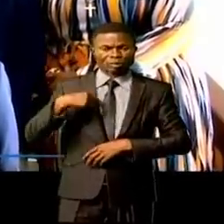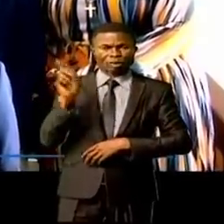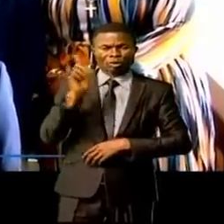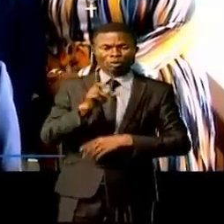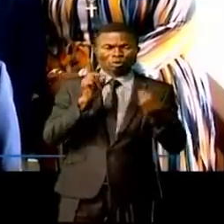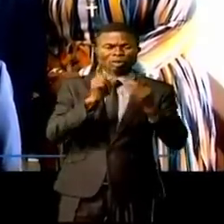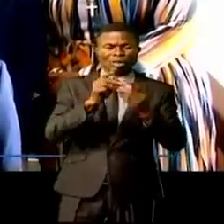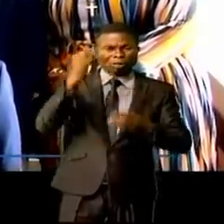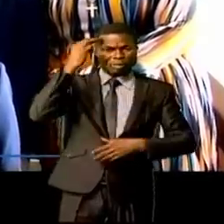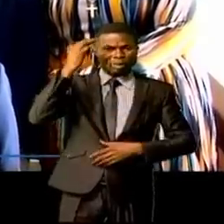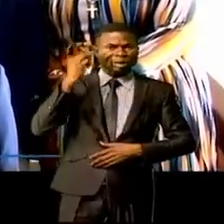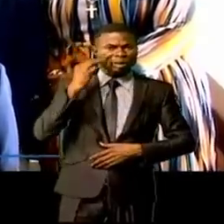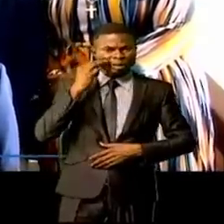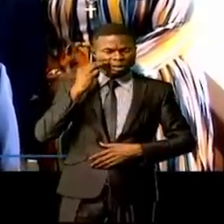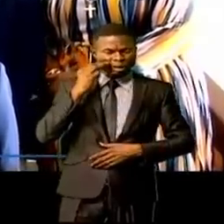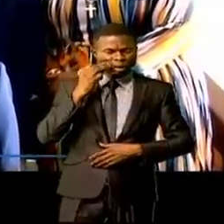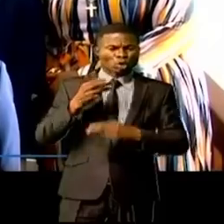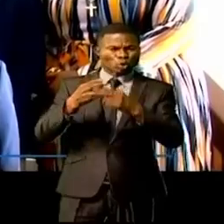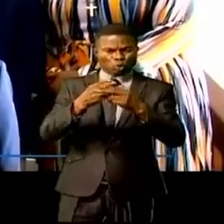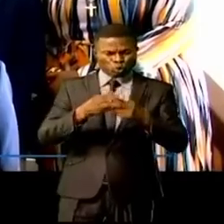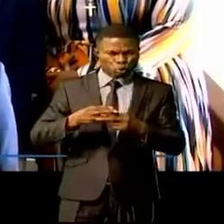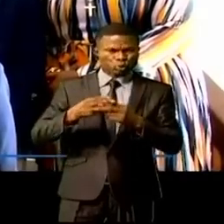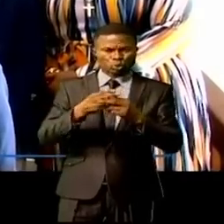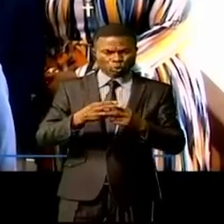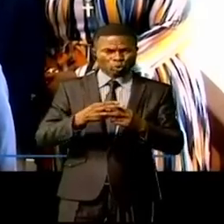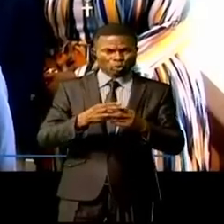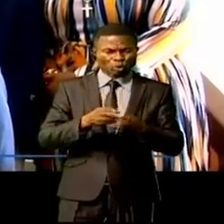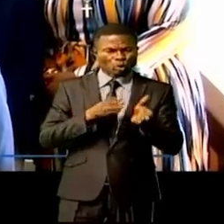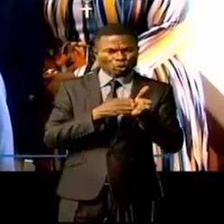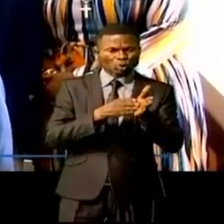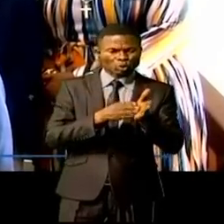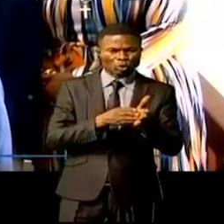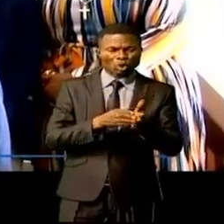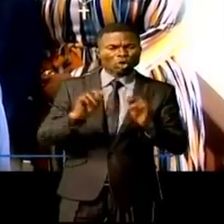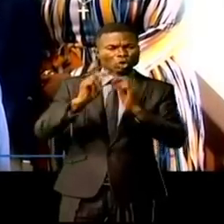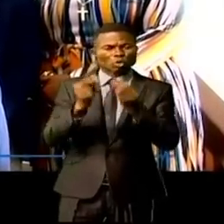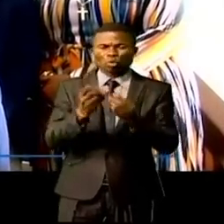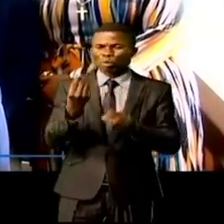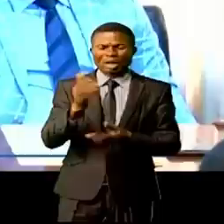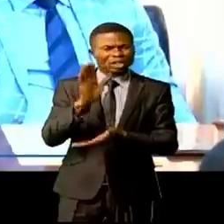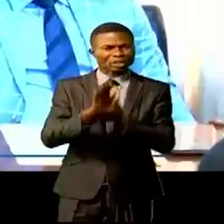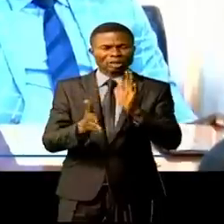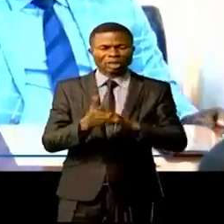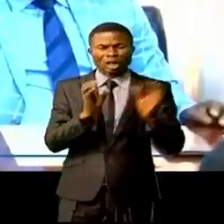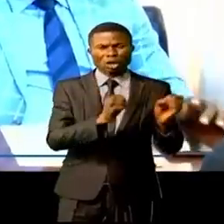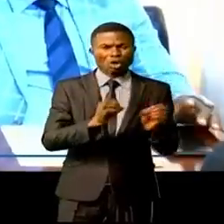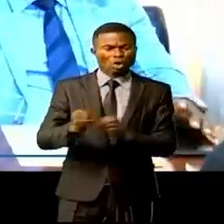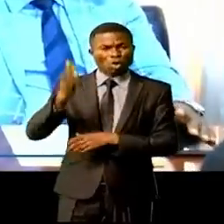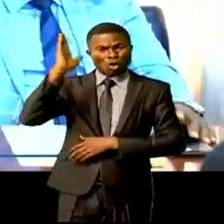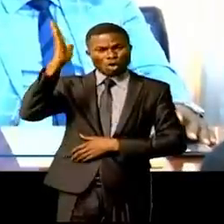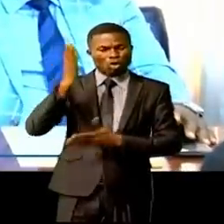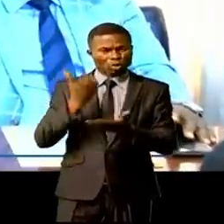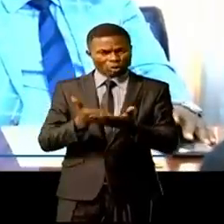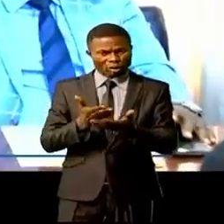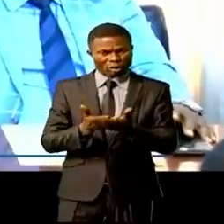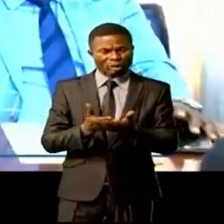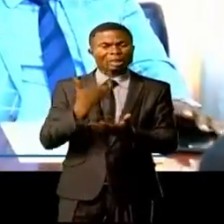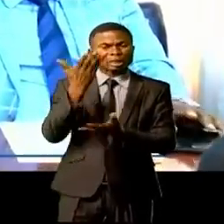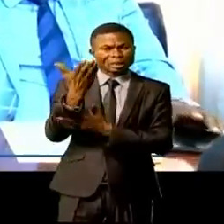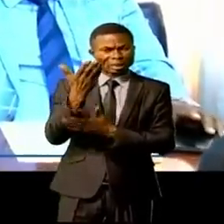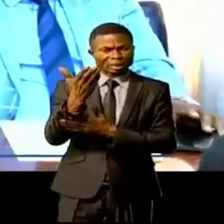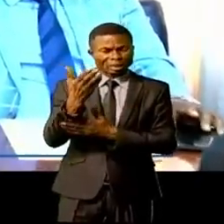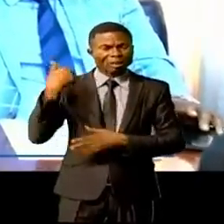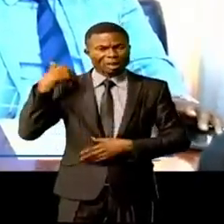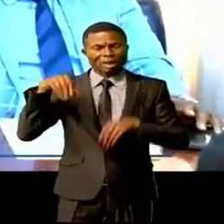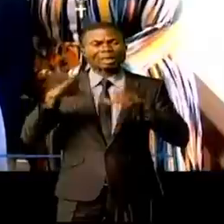ministre pour un suivi parce que l'Union n pas de moyens pour organiser ce congrès et c'était une recommandation de l'État